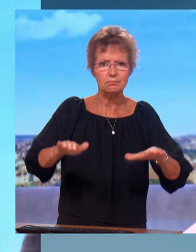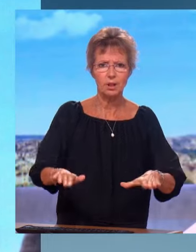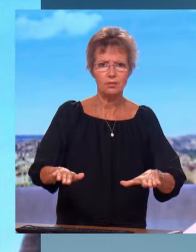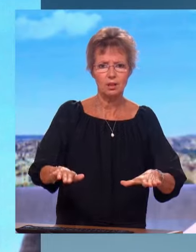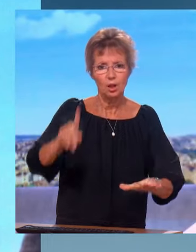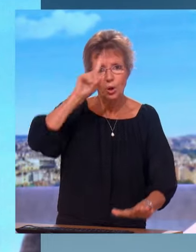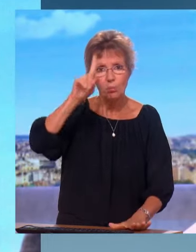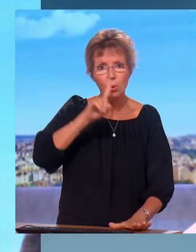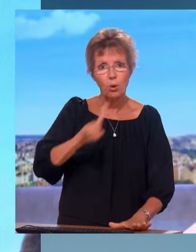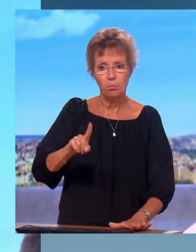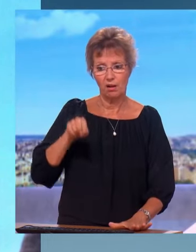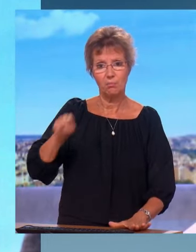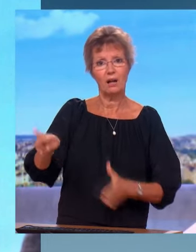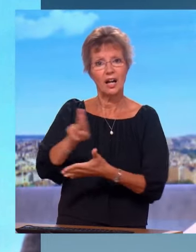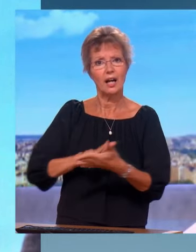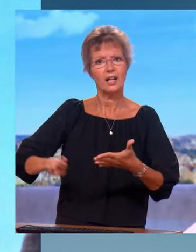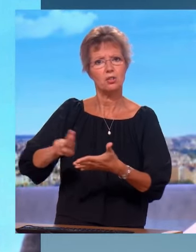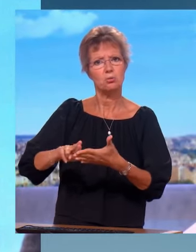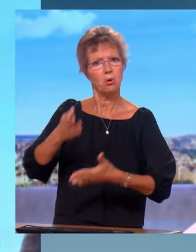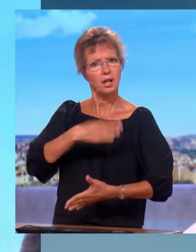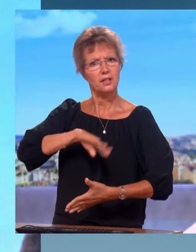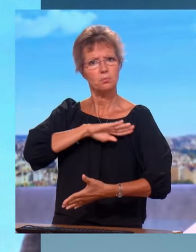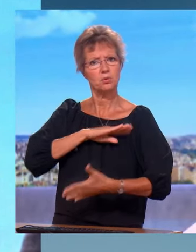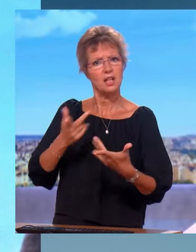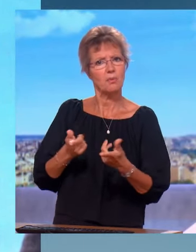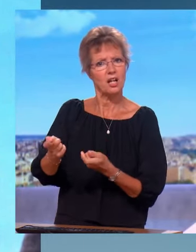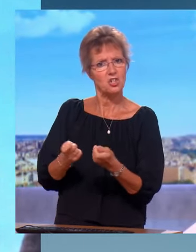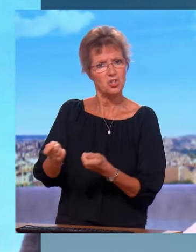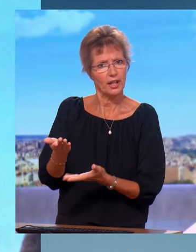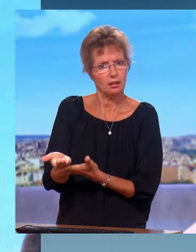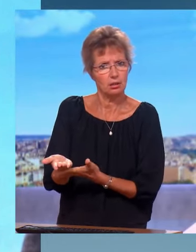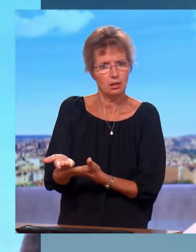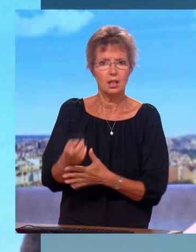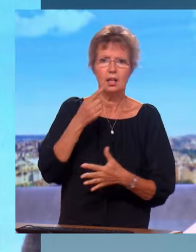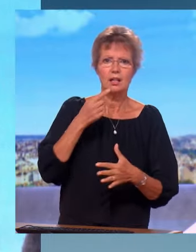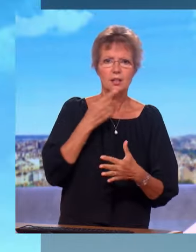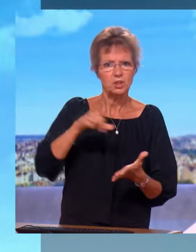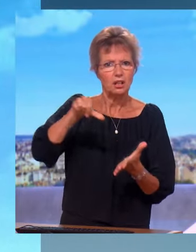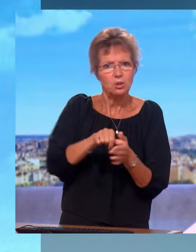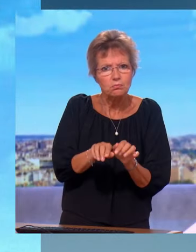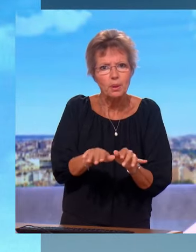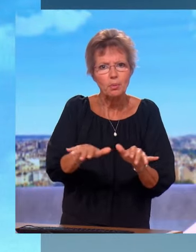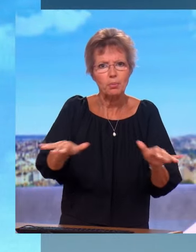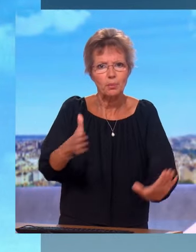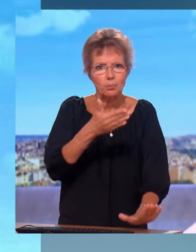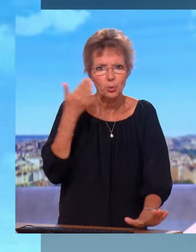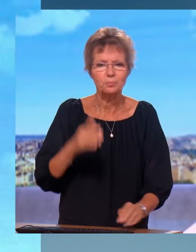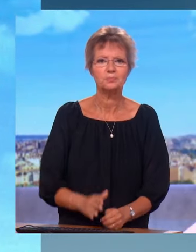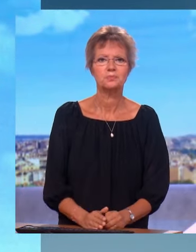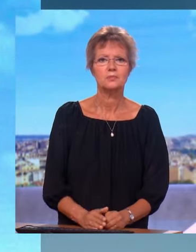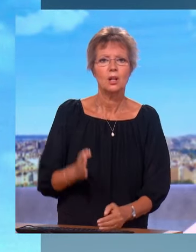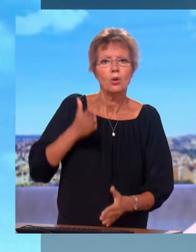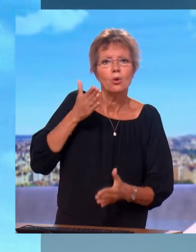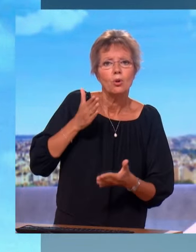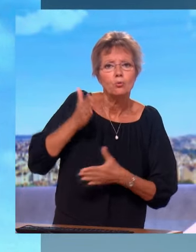pas les régions, mais on est responsable et on devra bien évidemment faire face à tout cela. Donc plus de décentralisation. Bien sûr. Sur le futur projet de loi